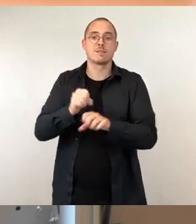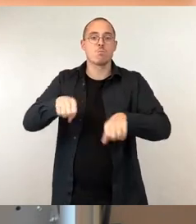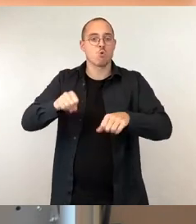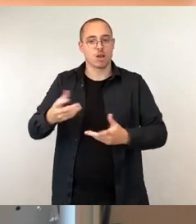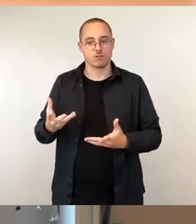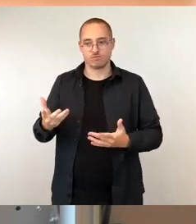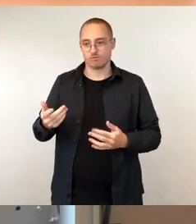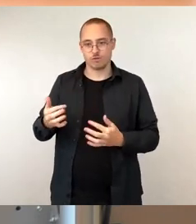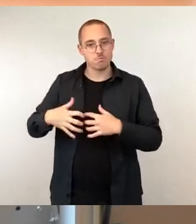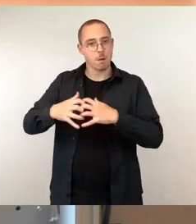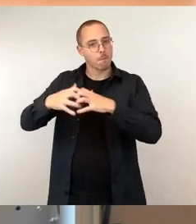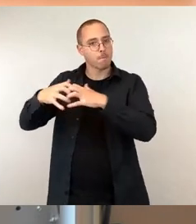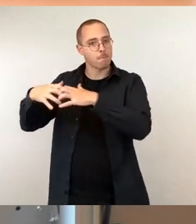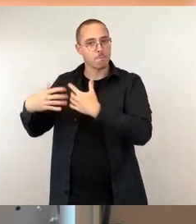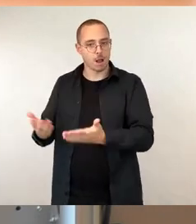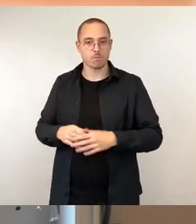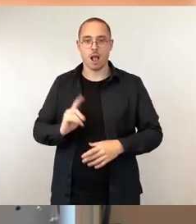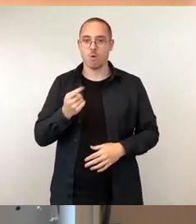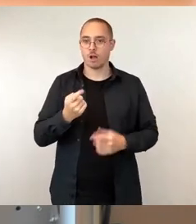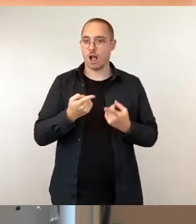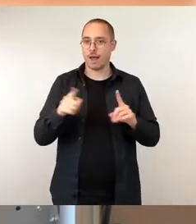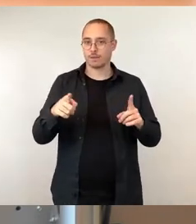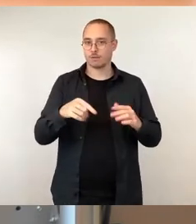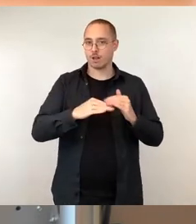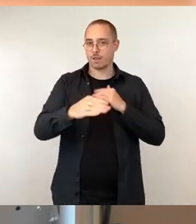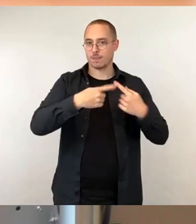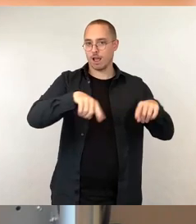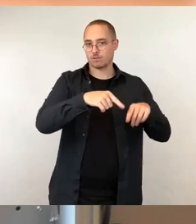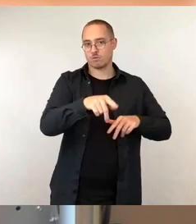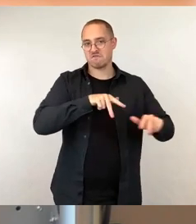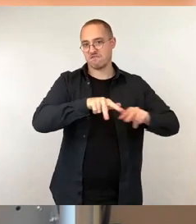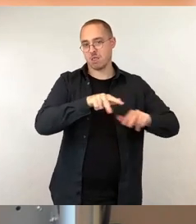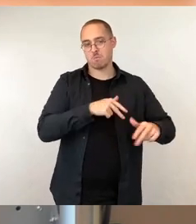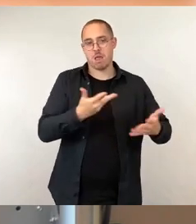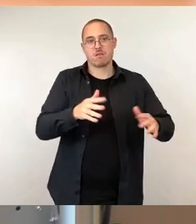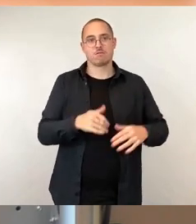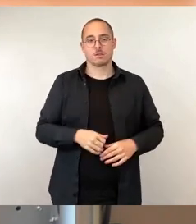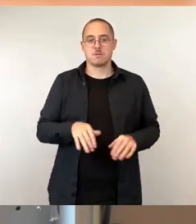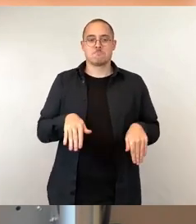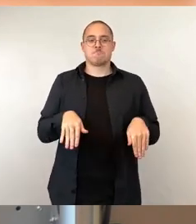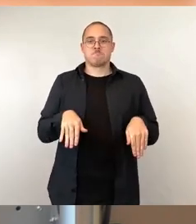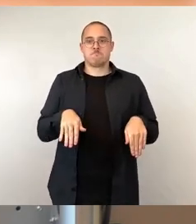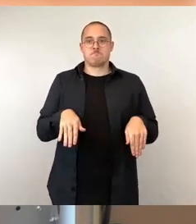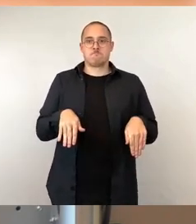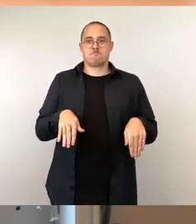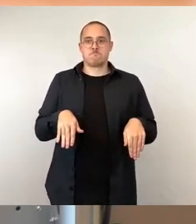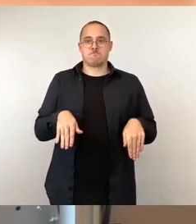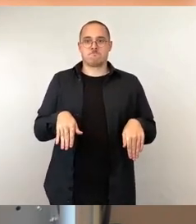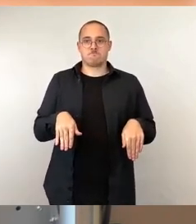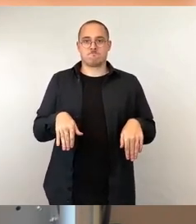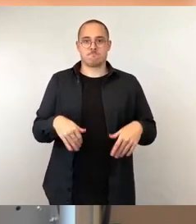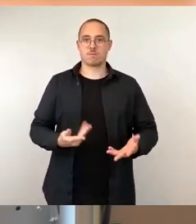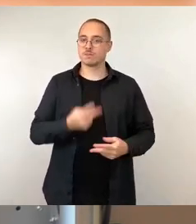passive Verwaltung, die sehen wir ja bei unserer Verwaltungsspitze, die geht mit